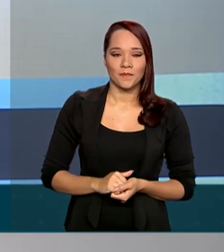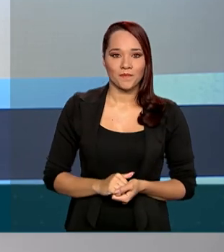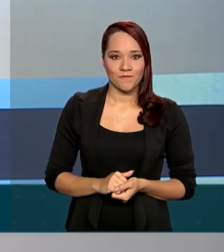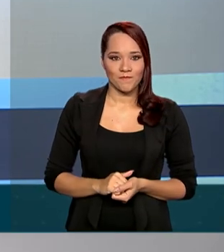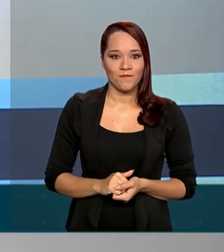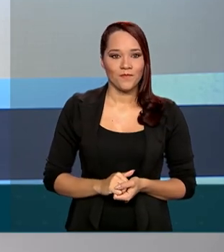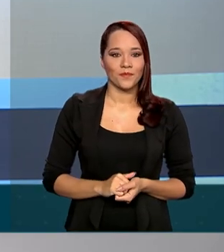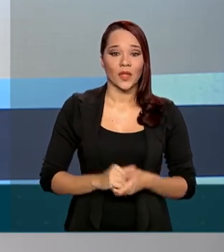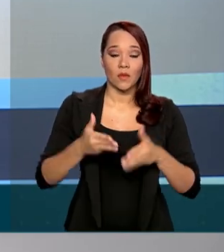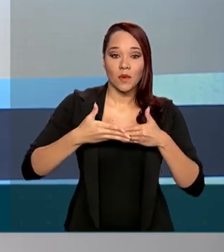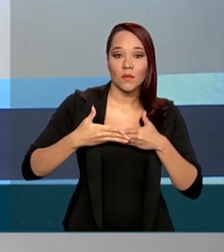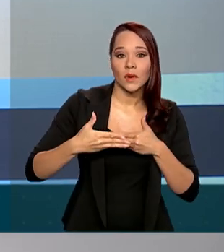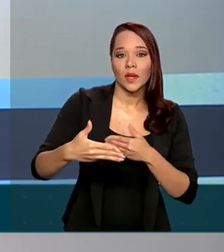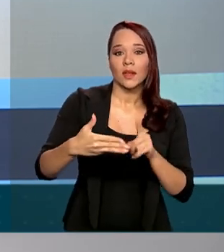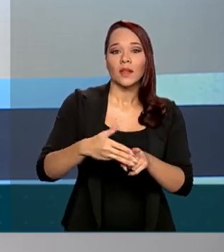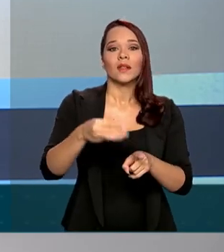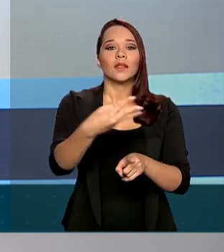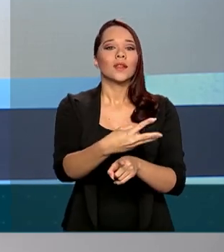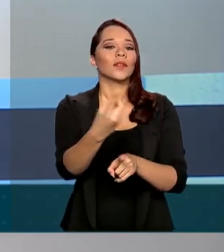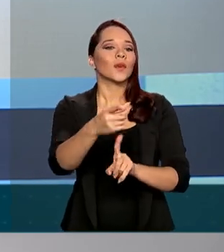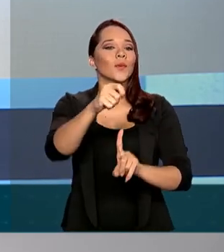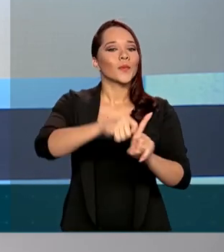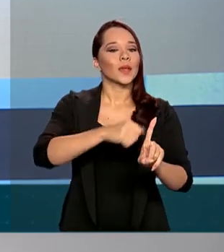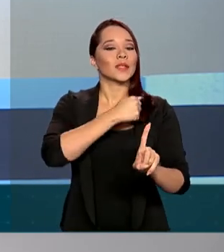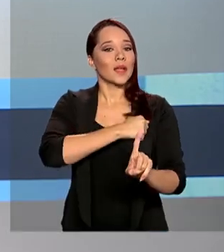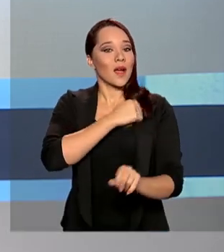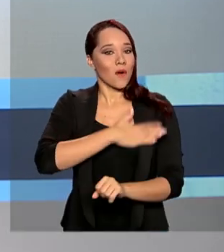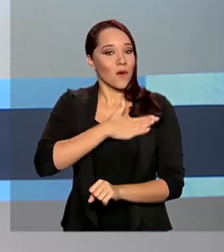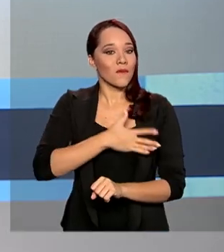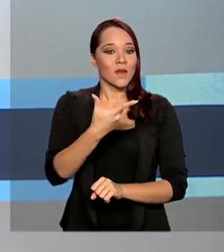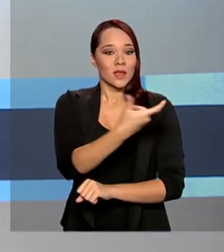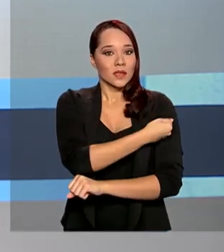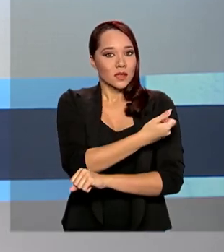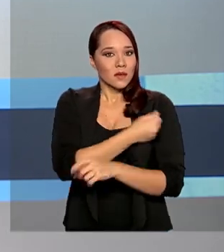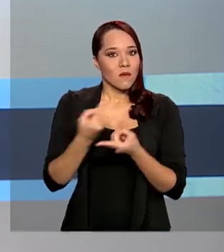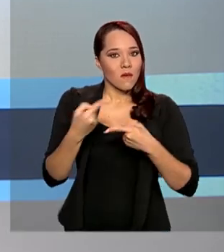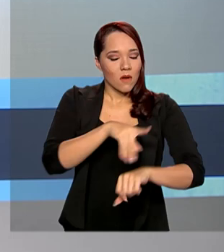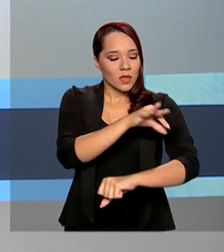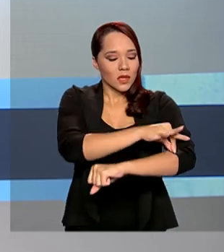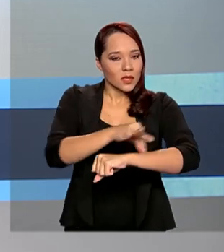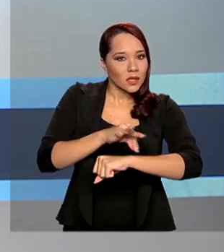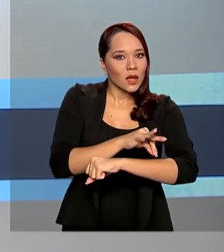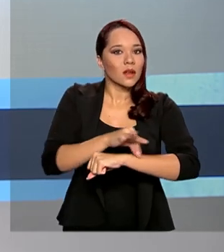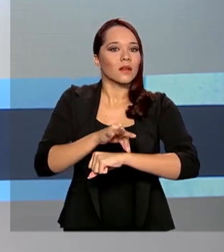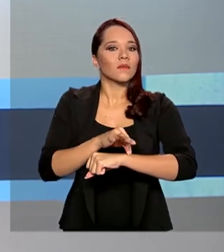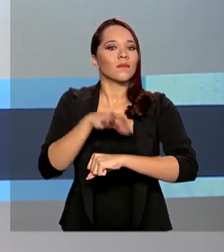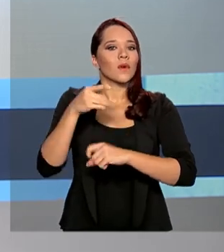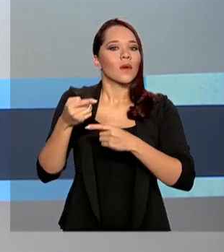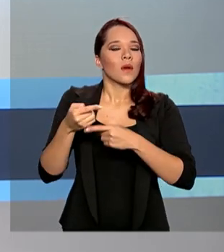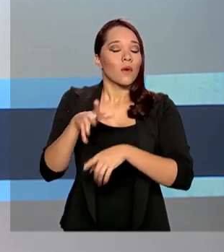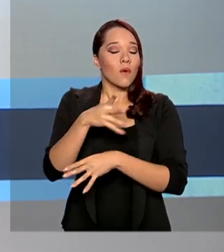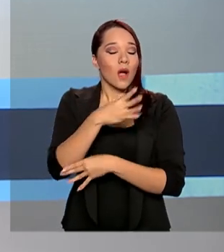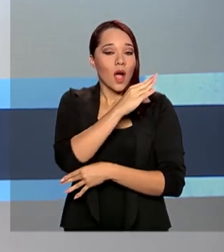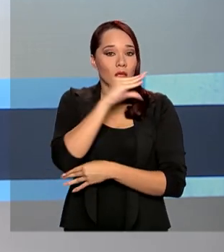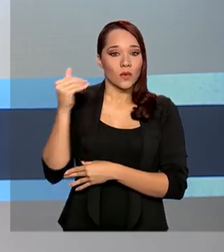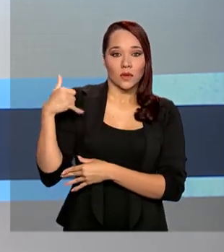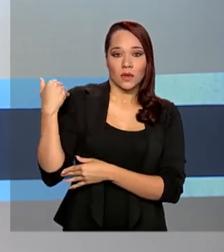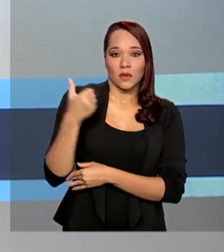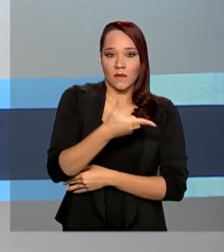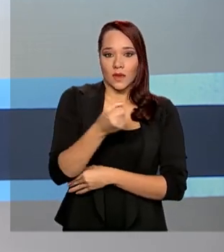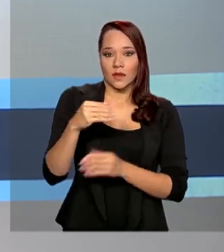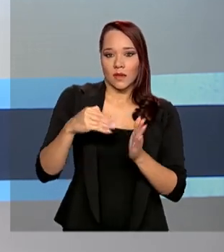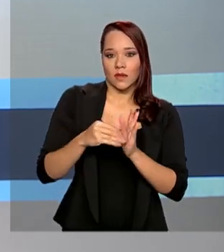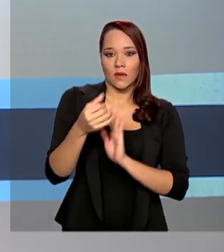Foi prorrogada até 31 de agosto a vacinação contra o sarampo para adultos de 20 a 49 anos.